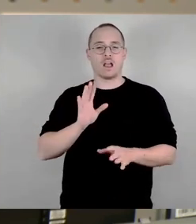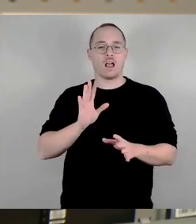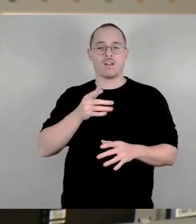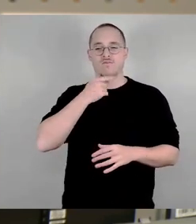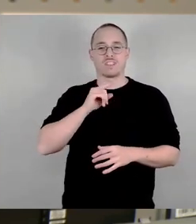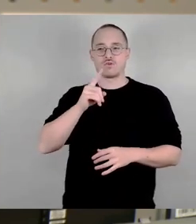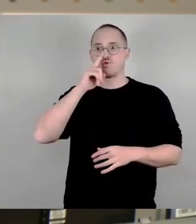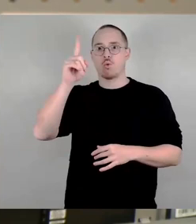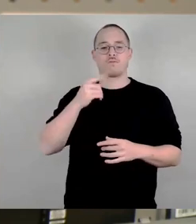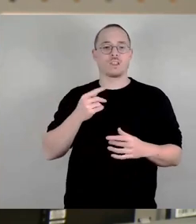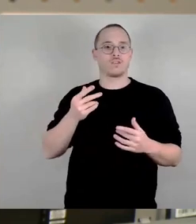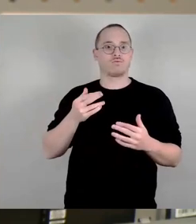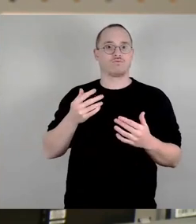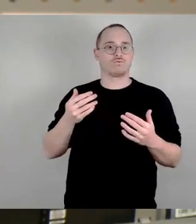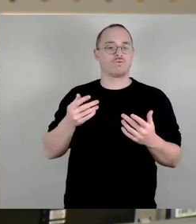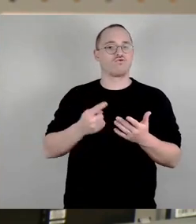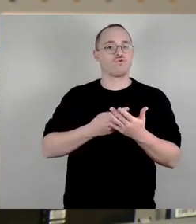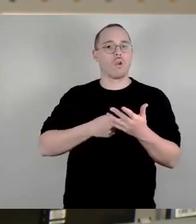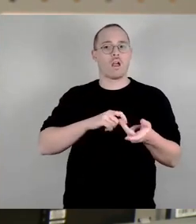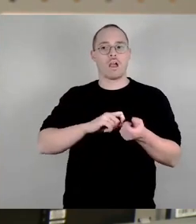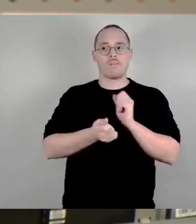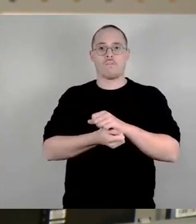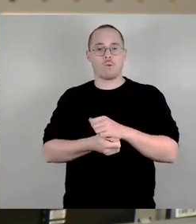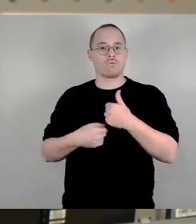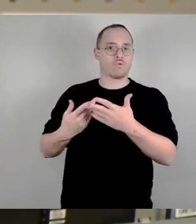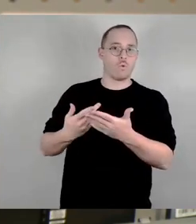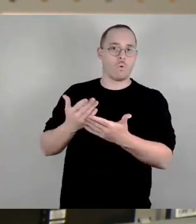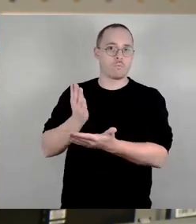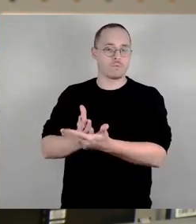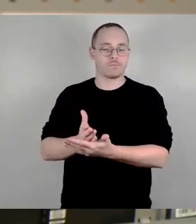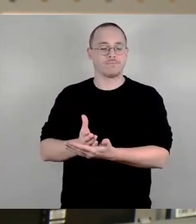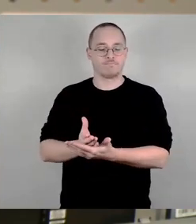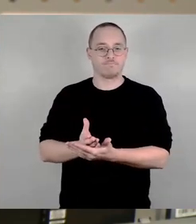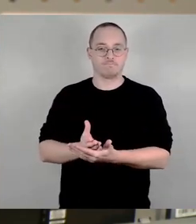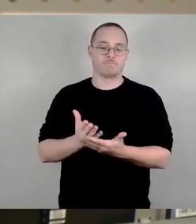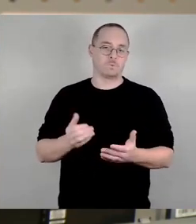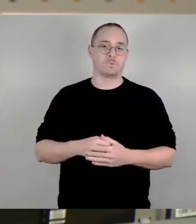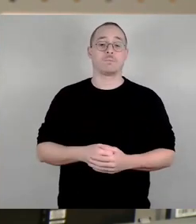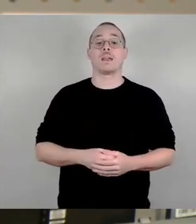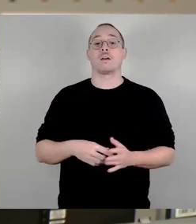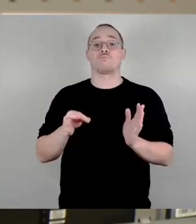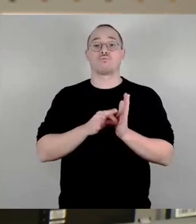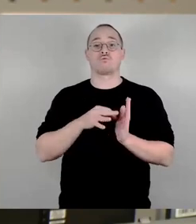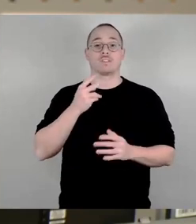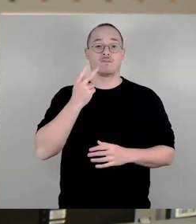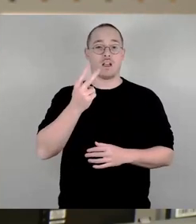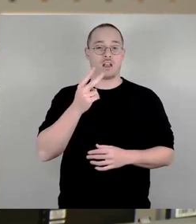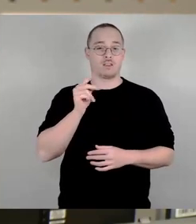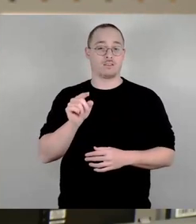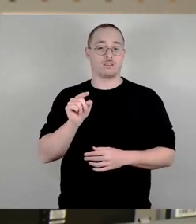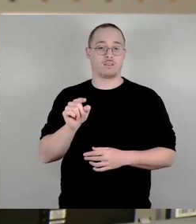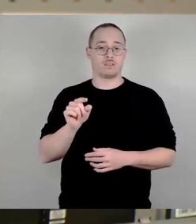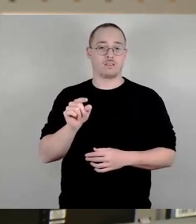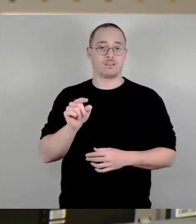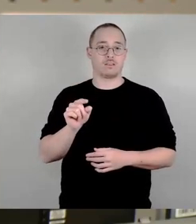Punkt zwei. Sie haben in Ihrem Antrag stehen, dass eben, der Herr Grüger hat es nochmal ausgeführt, dass im Prinzip die Stadt jetzt nochmal